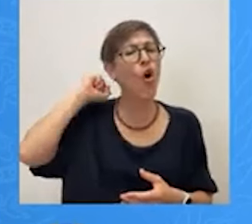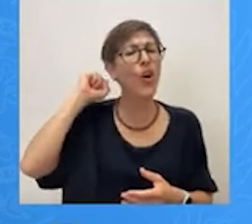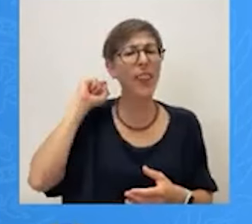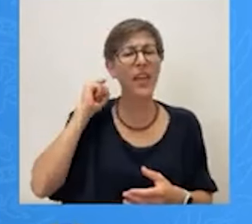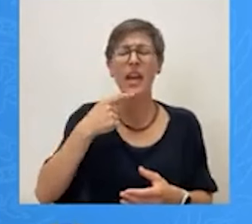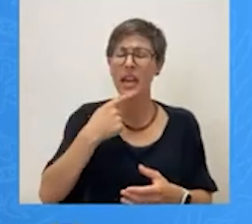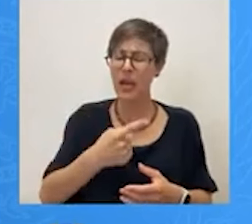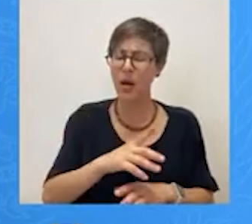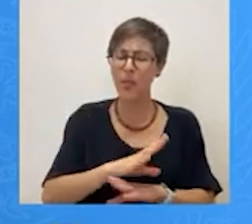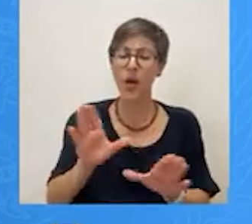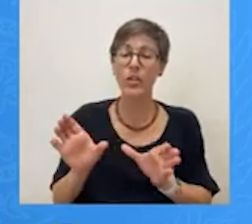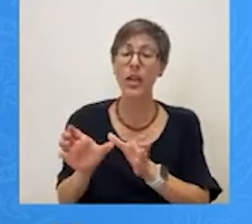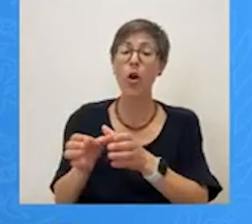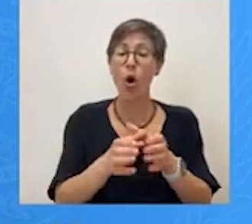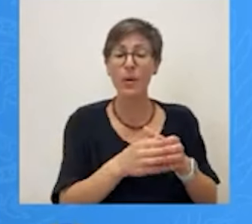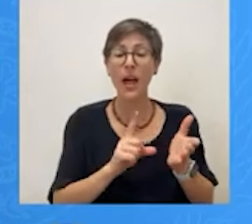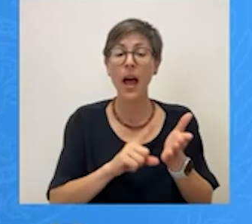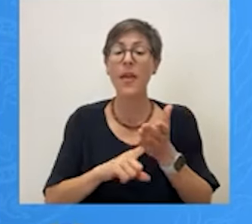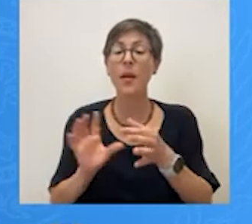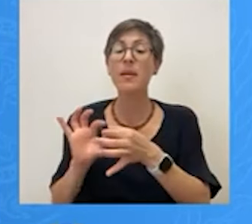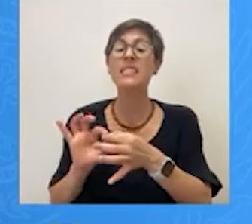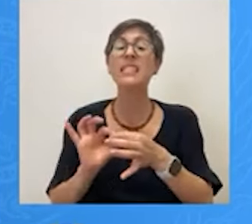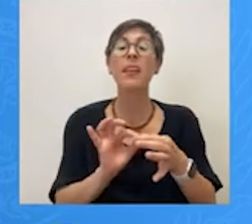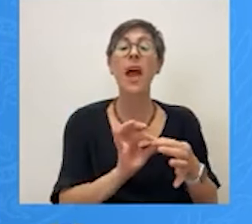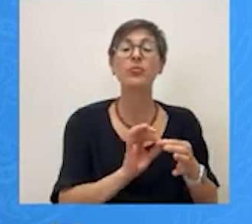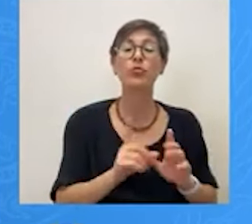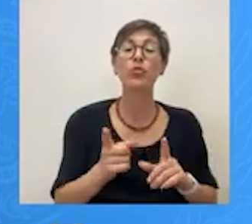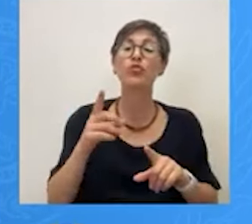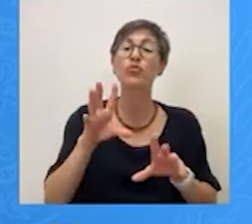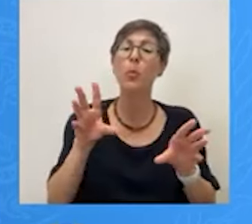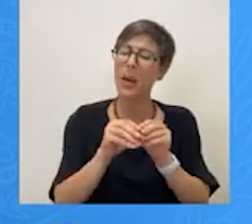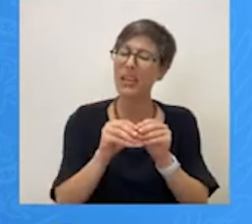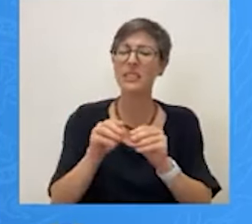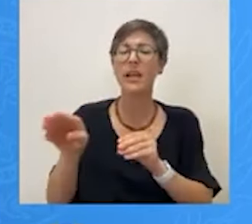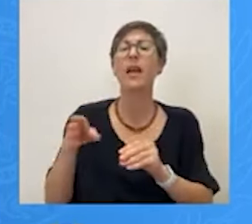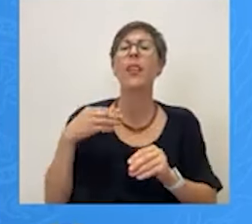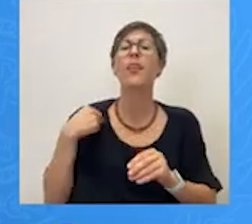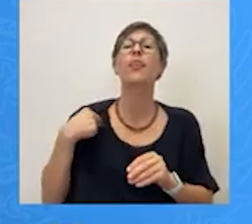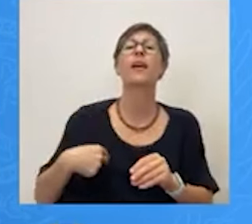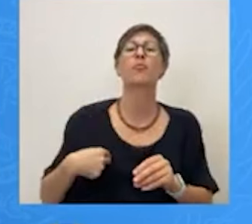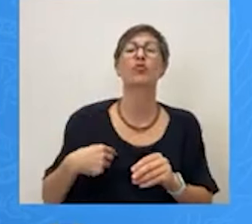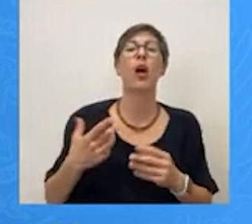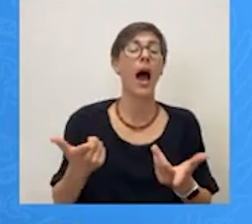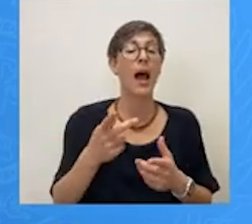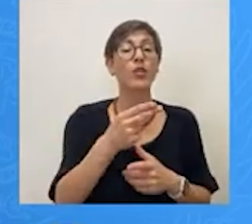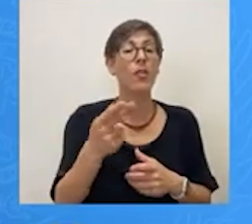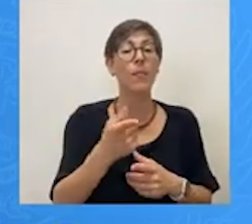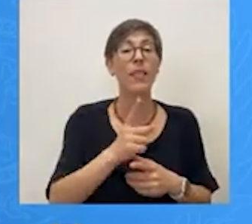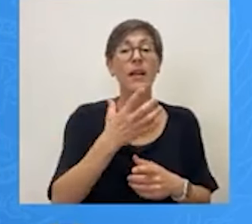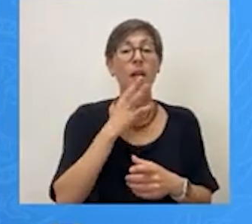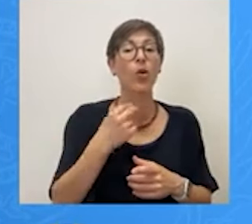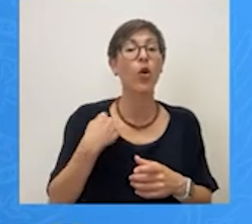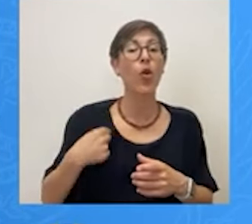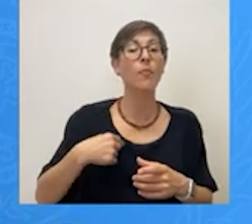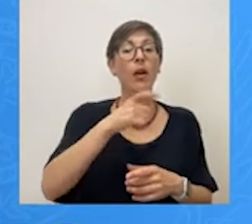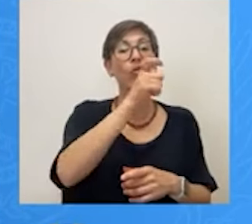κατεβαίνουν με συνδυασμούς στους Δήμους. Άρα το θέμα μας δεν είναι γιατί ο Δήμαρχος της Αθήνας θέλει να γίνει πρόεδρος